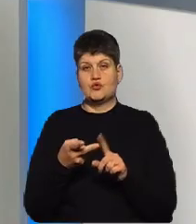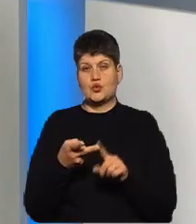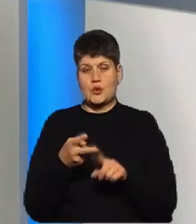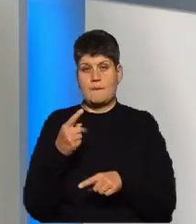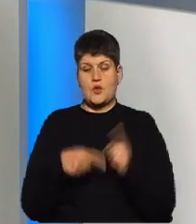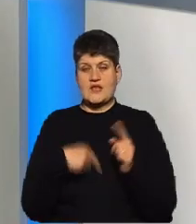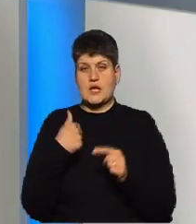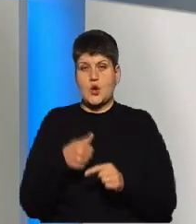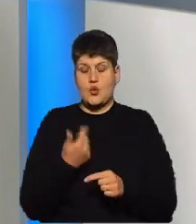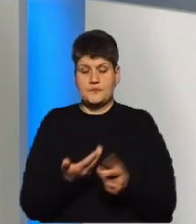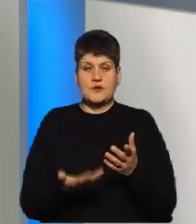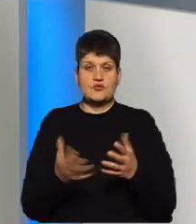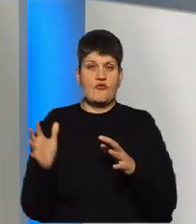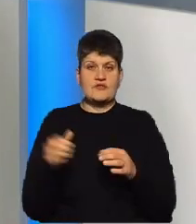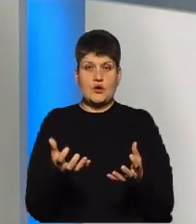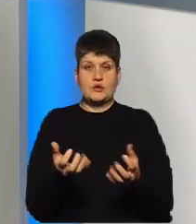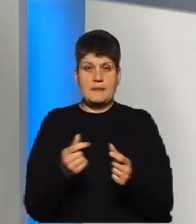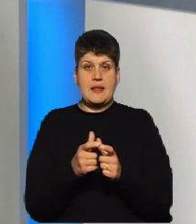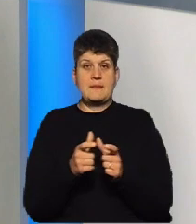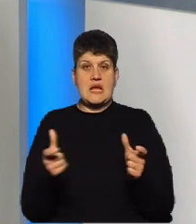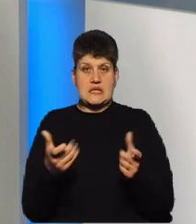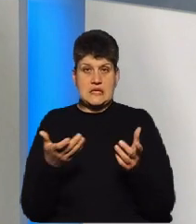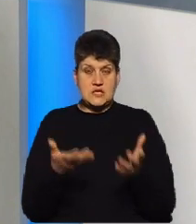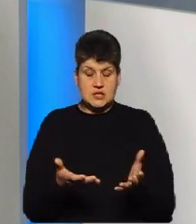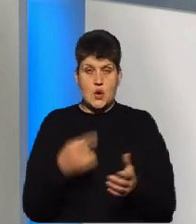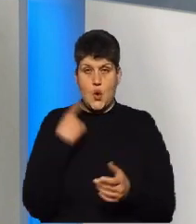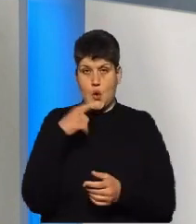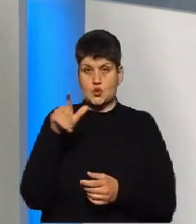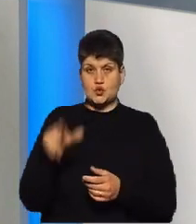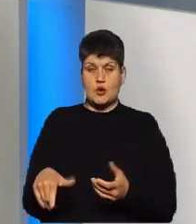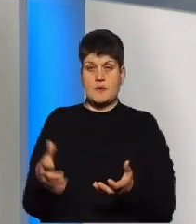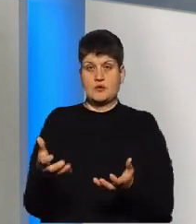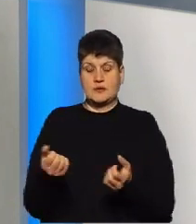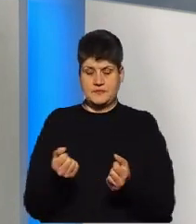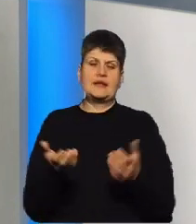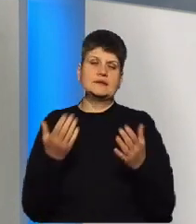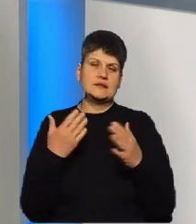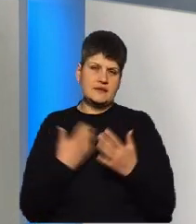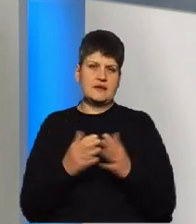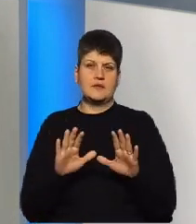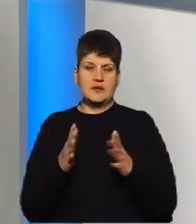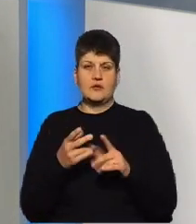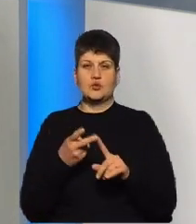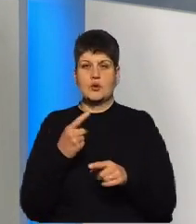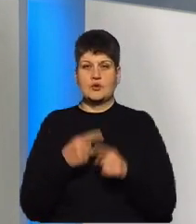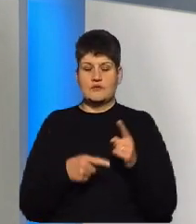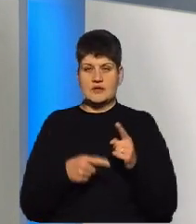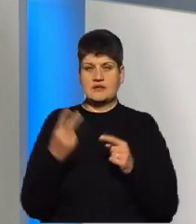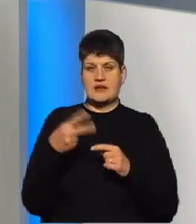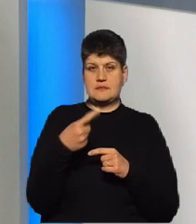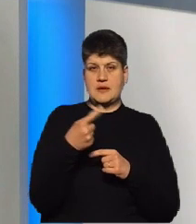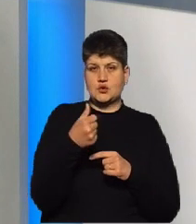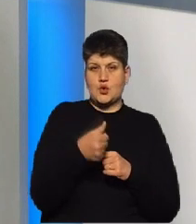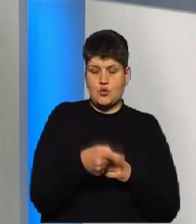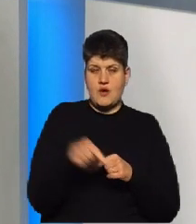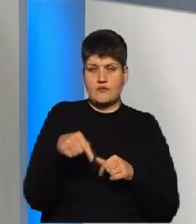Якщо вже всі отримали платіжки, особа отримала, розглянемо такий випадок, отримала у другій половині 2021 року, а в цьому